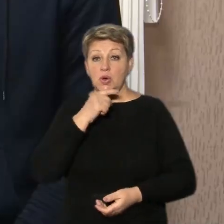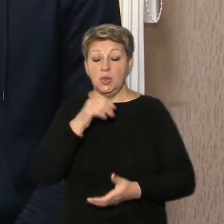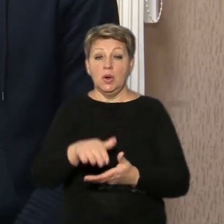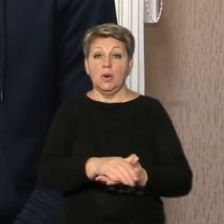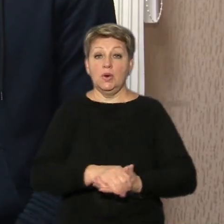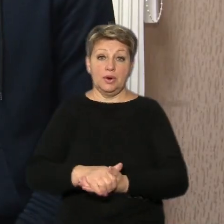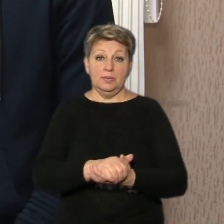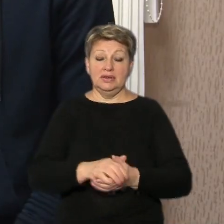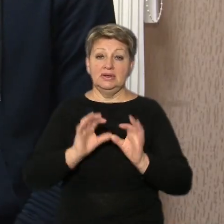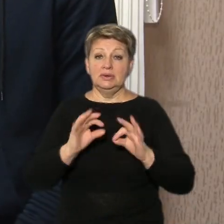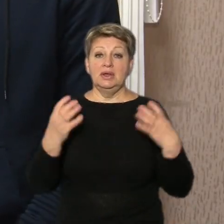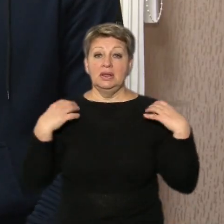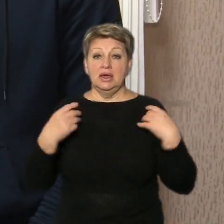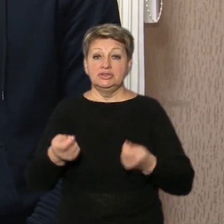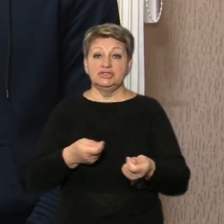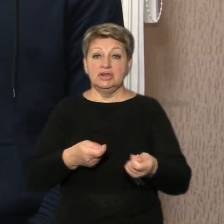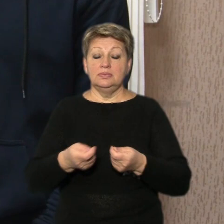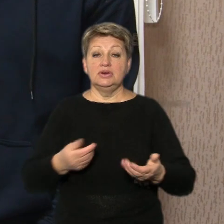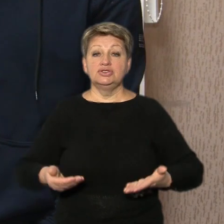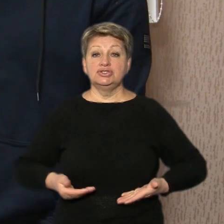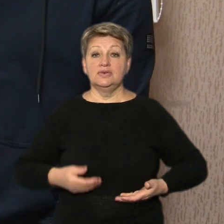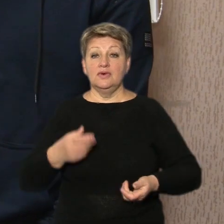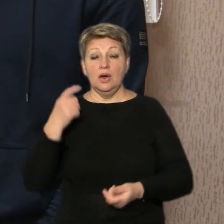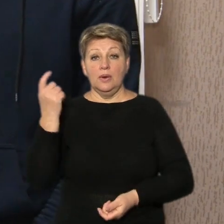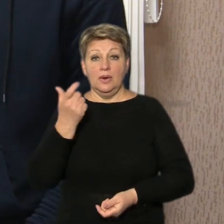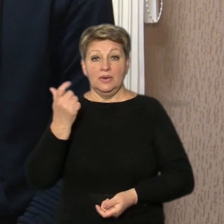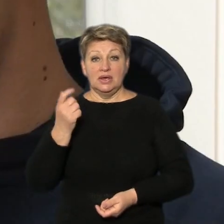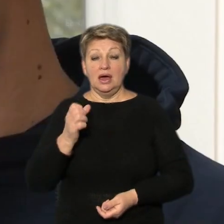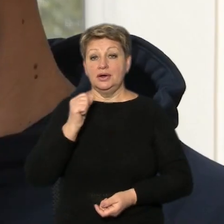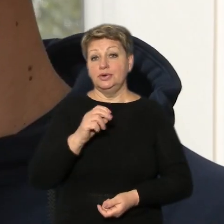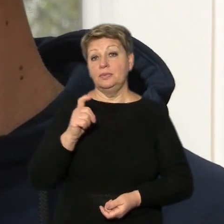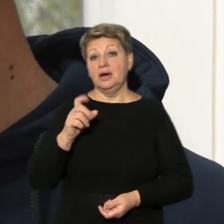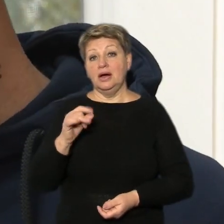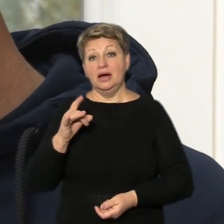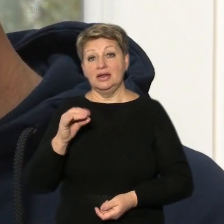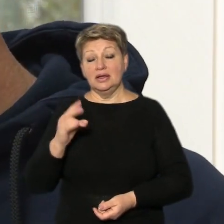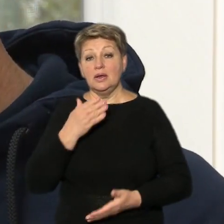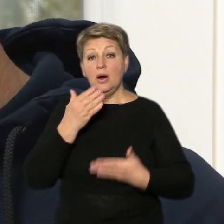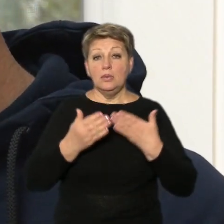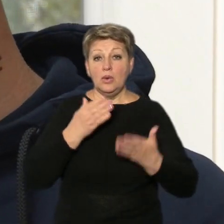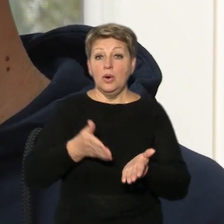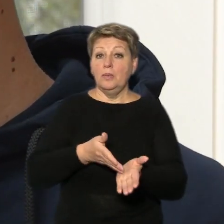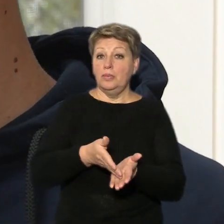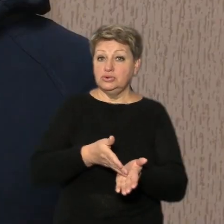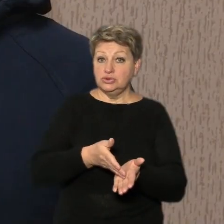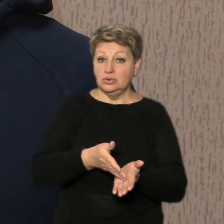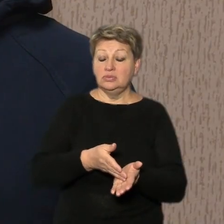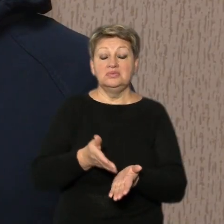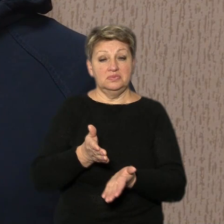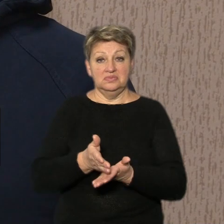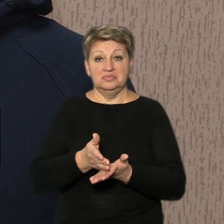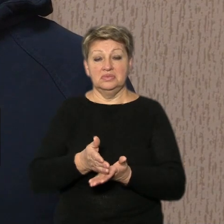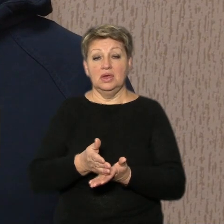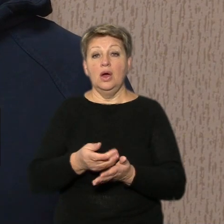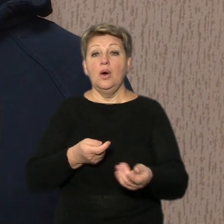розповідає начальник управління житлово-комунального господарства Артем Харін. Попит на послугу, говорить, є. У управлінні